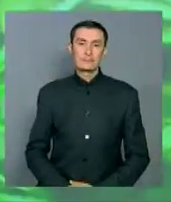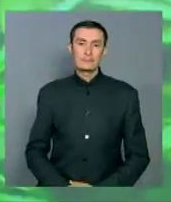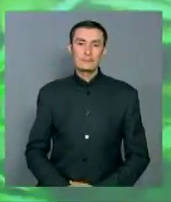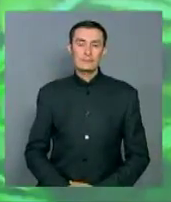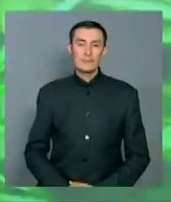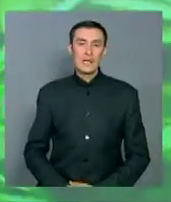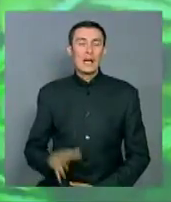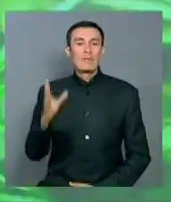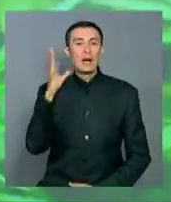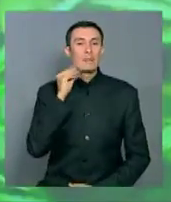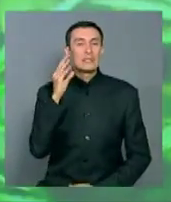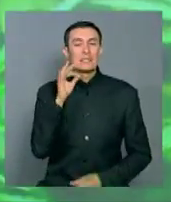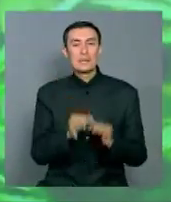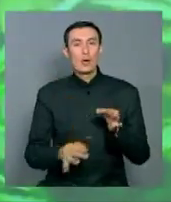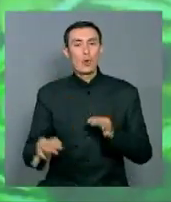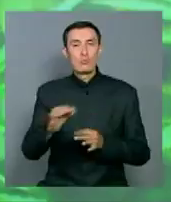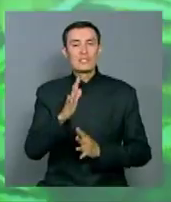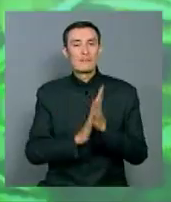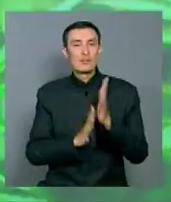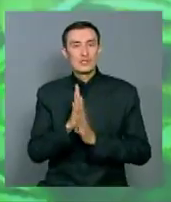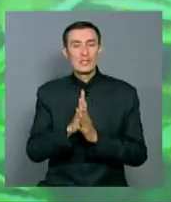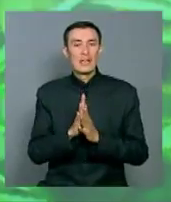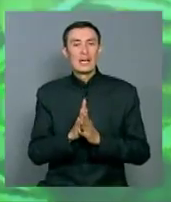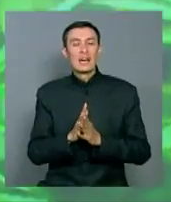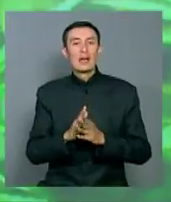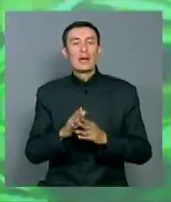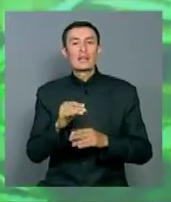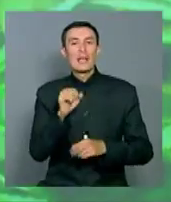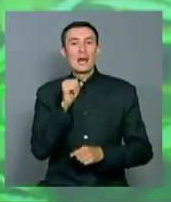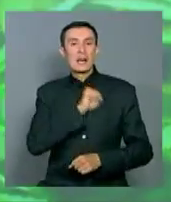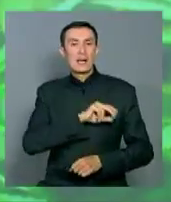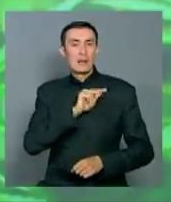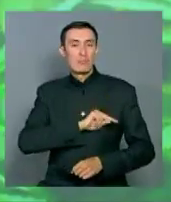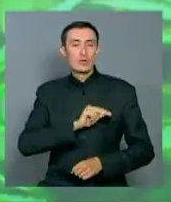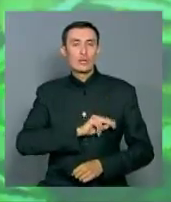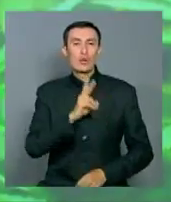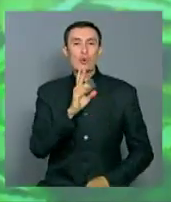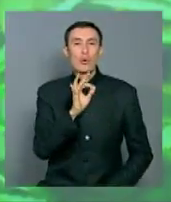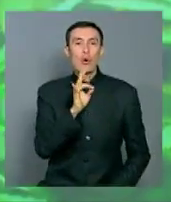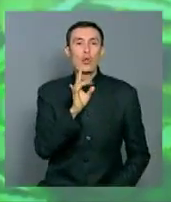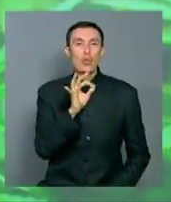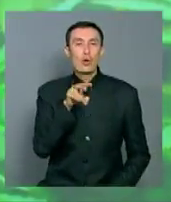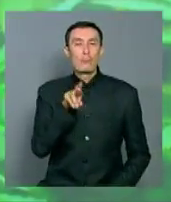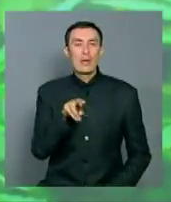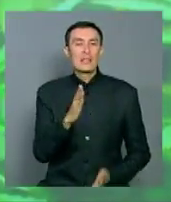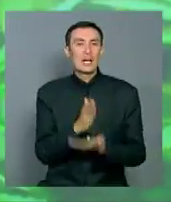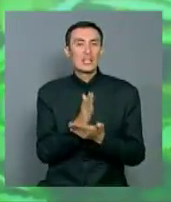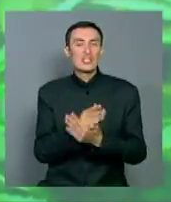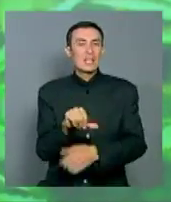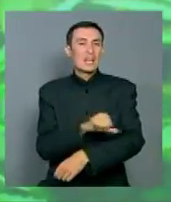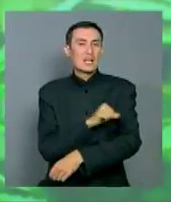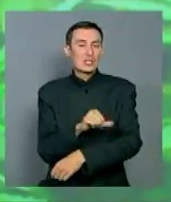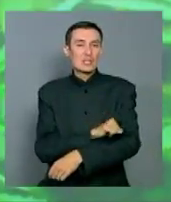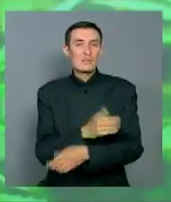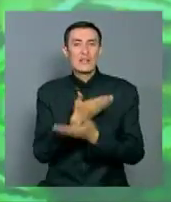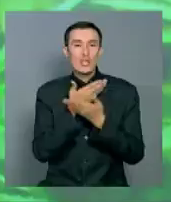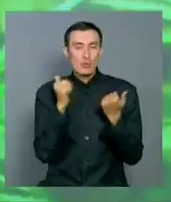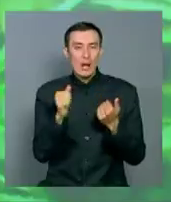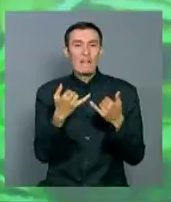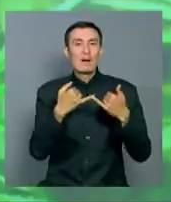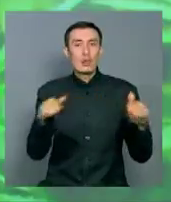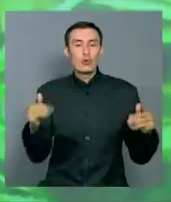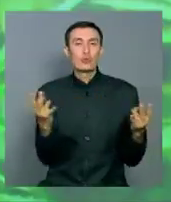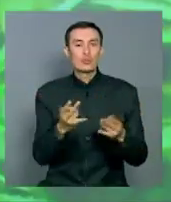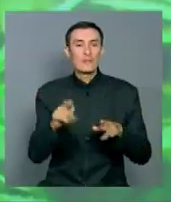В Кирбулатском районе Алматинской области выращивают техническую коноплю. По словам специалиста, содержание в ней наркотических средств нулевой, а волокна